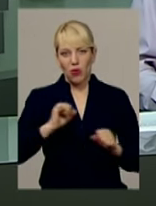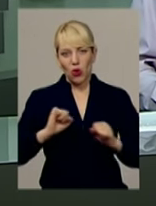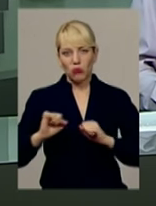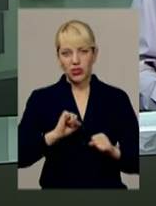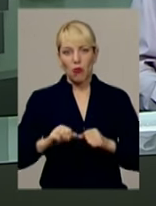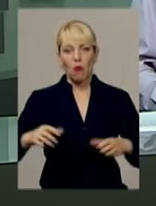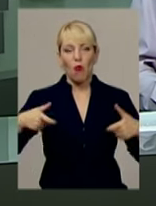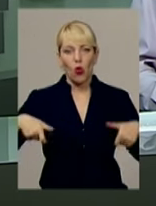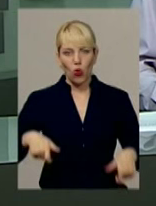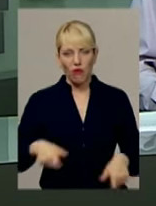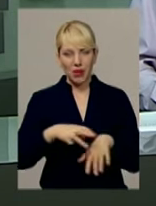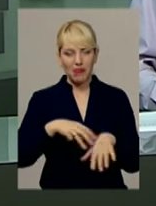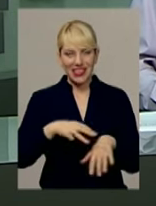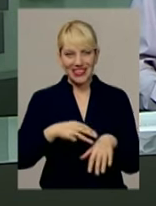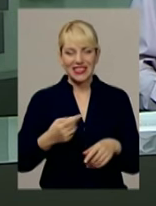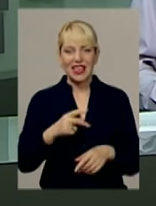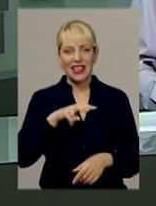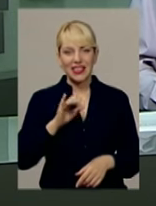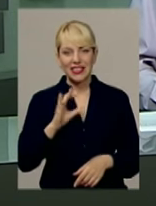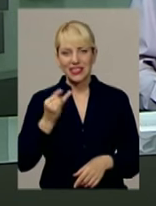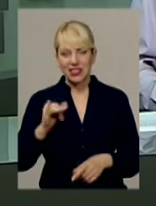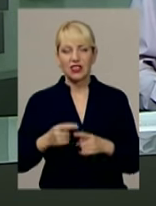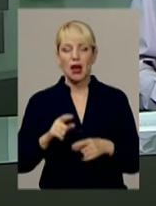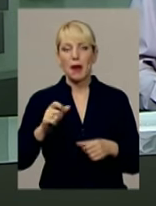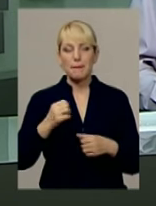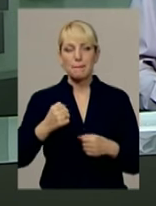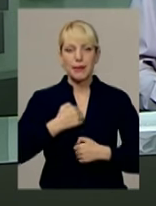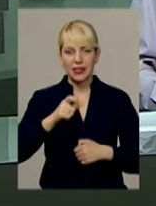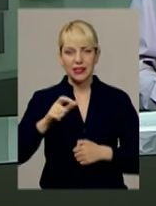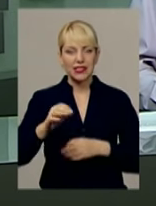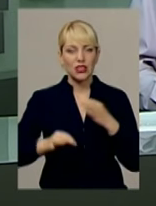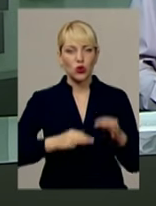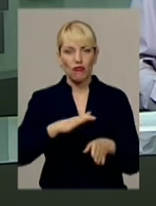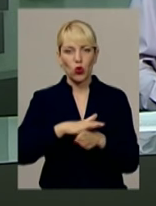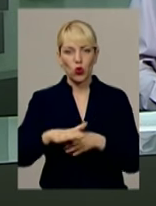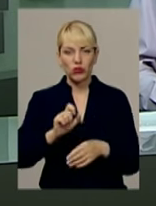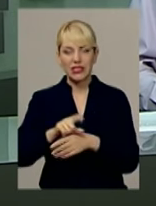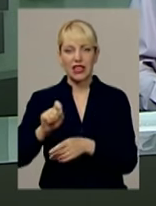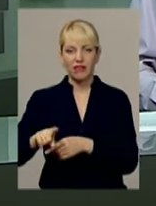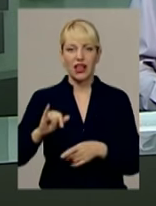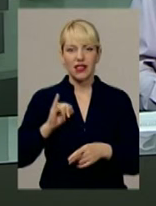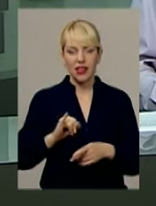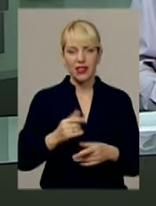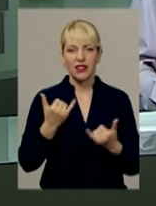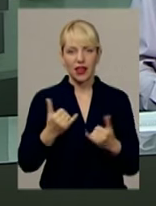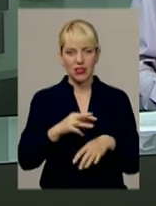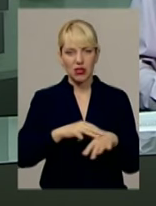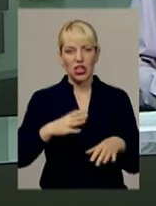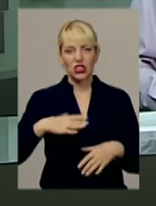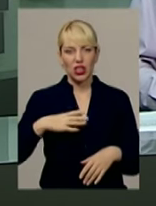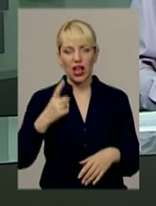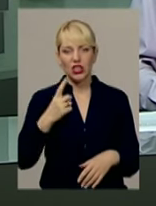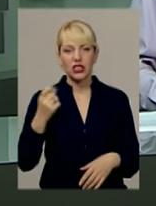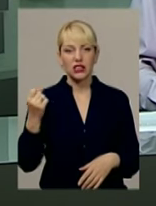полковника міліції Ігоря Лисого, бійці цілодобово виконували покладені на них завдання. Наразі на правоохоронців чекає тижнева